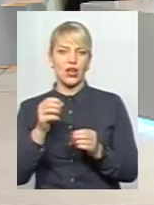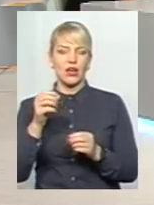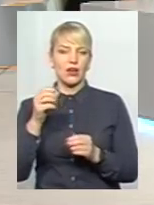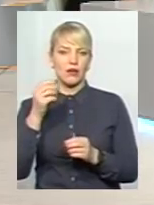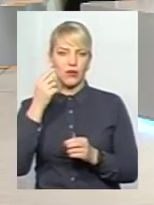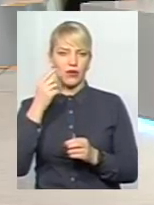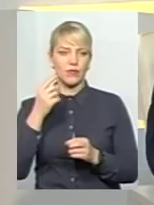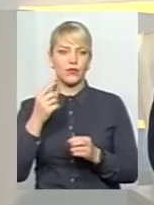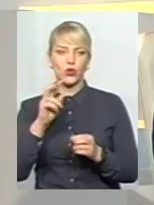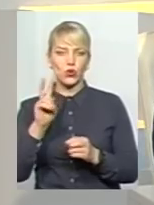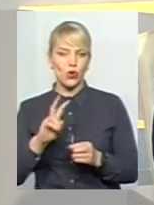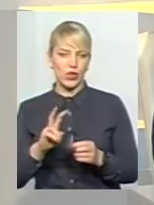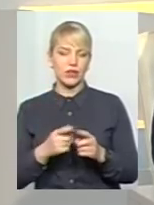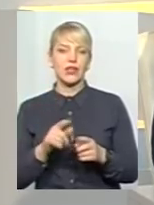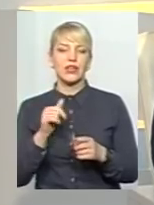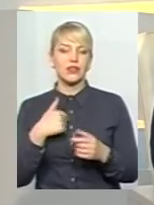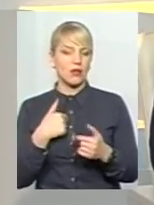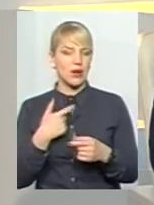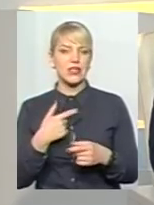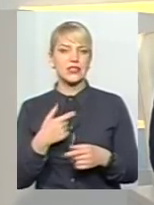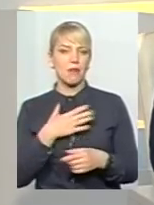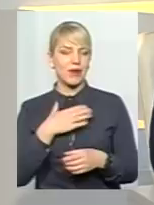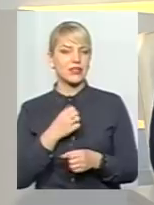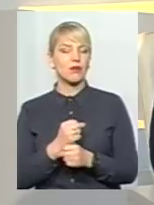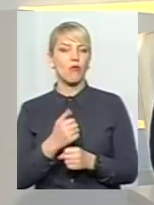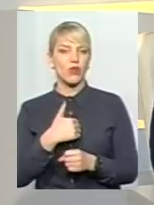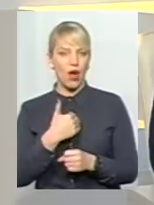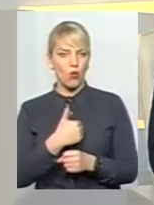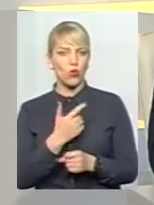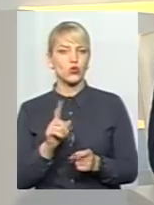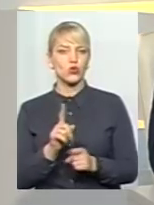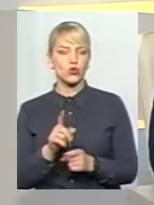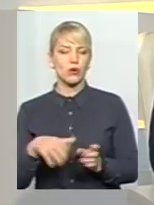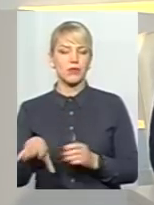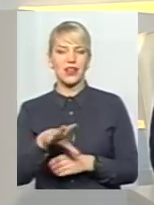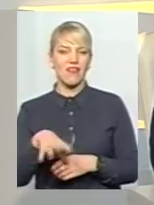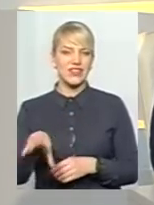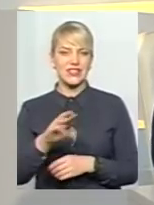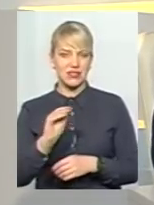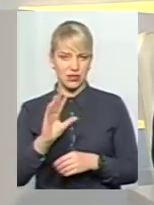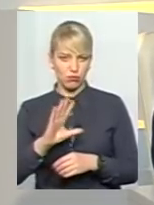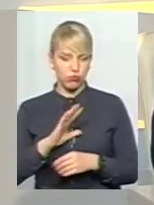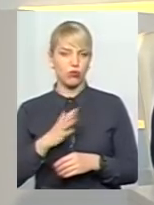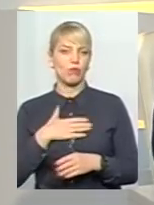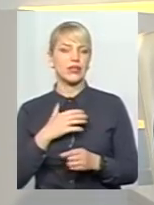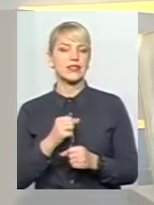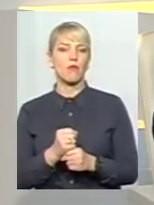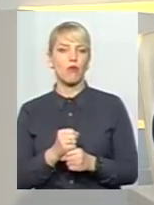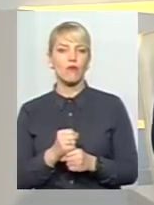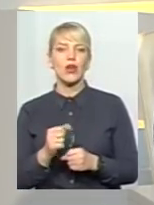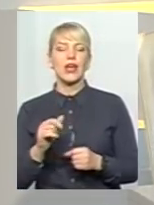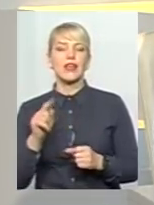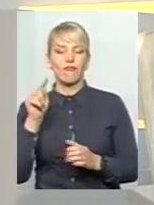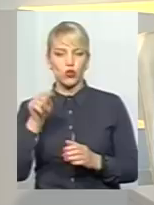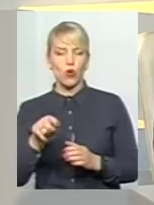Для мене це було принципово. Так і, власне, зараз для мене принципово. Я хочу, щоб це було для всіх принципово, тому числі і для тих, хто дає.